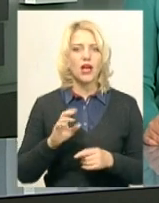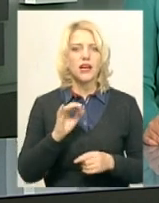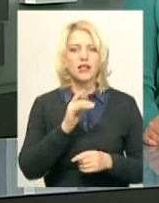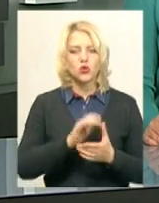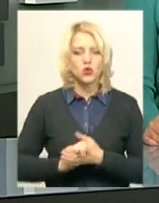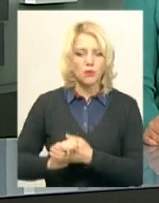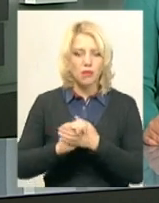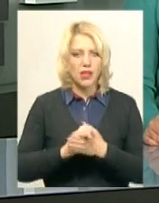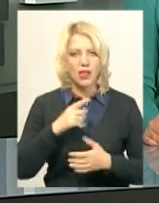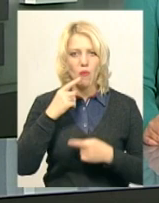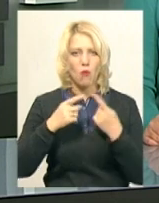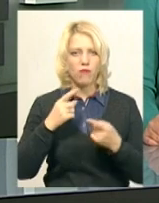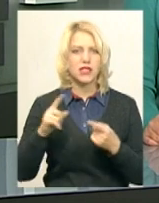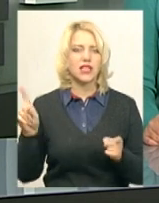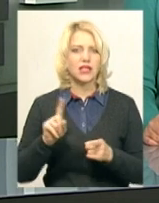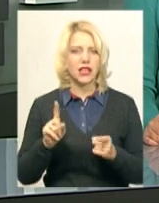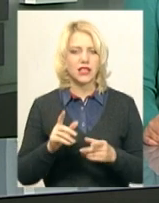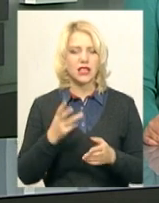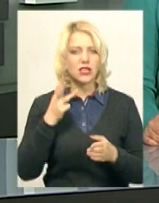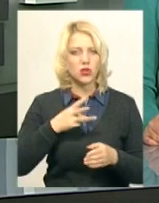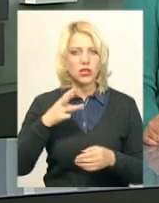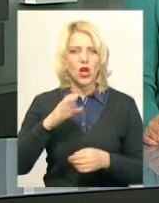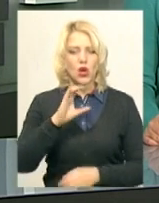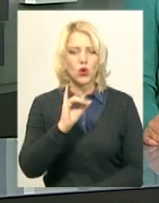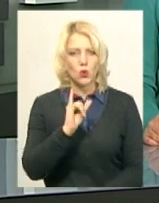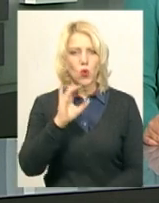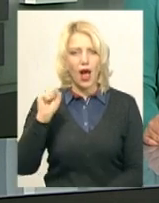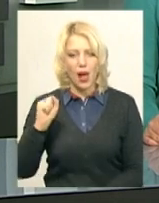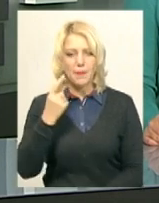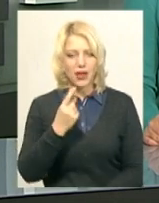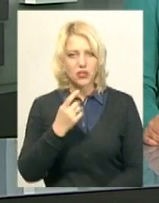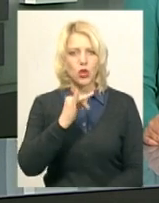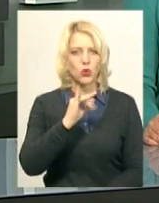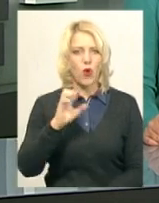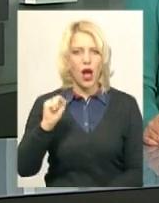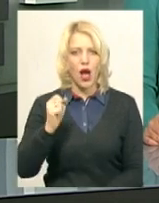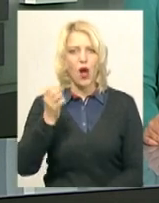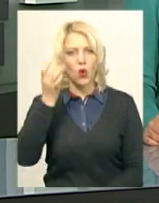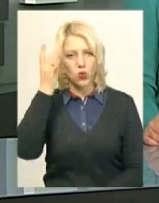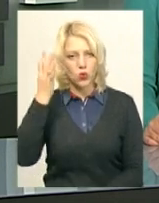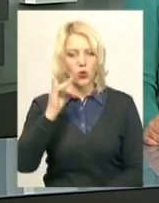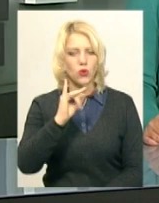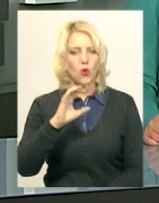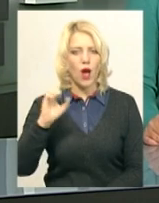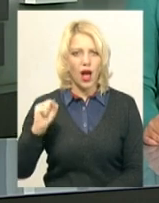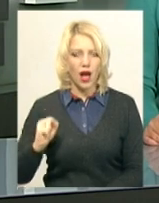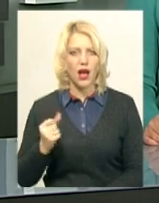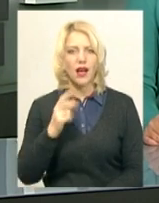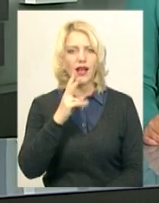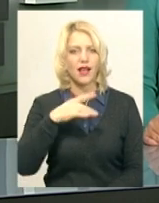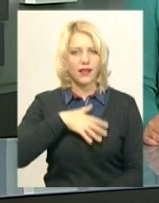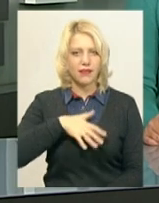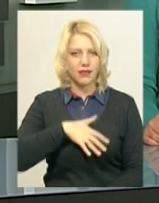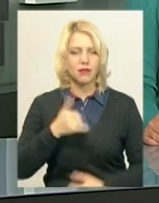який наживо транслюється на загальнонаціональних каналах «ЮА-Перший», «ЮА-Культура» та «ЮА-Крим», а також і в ефірах регіональних філій.